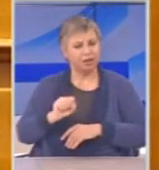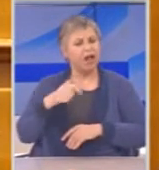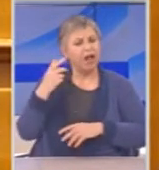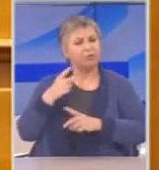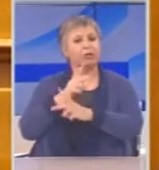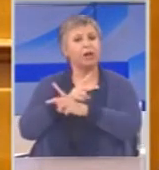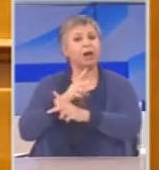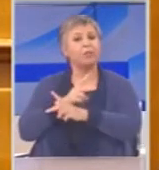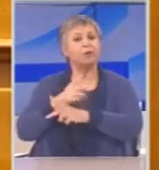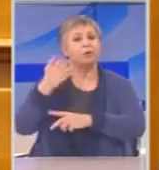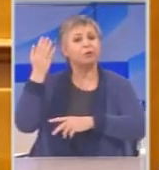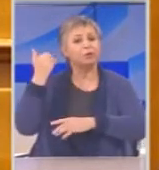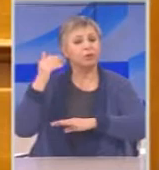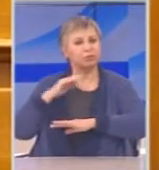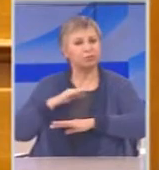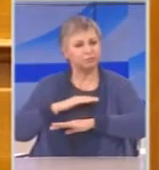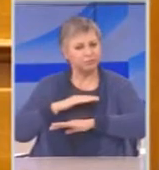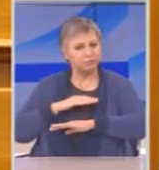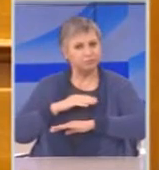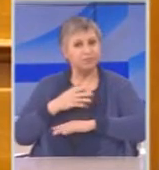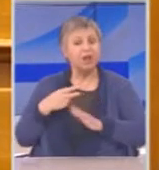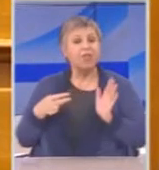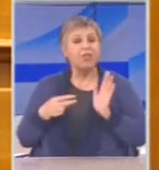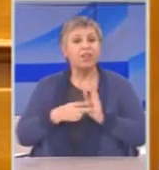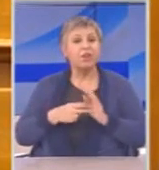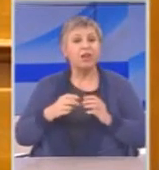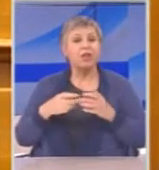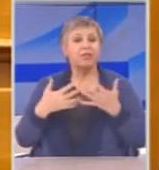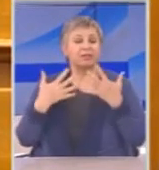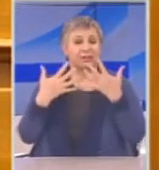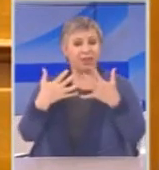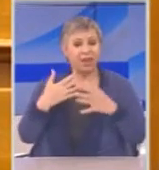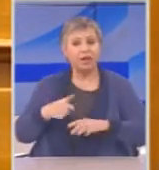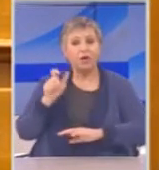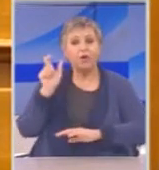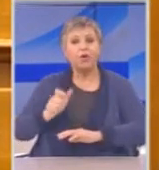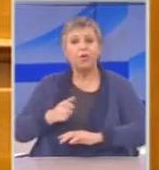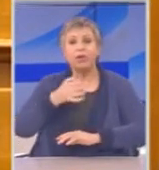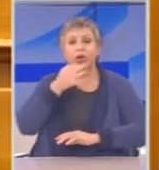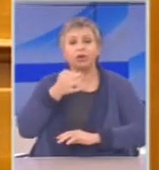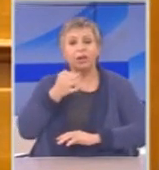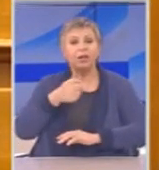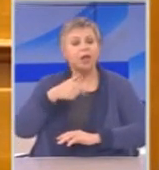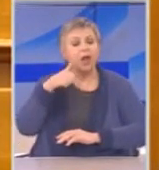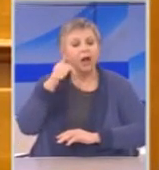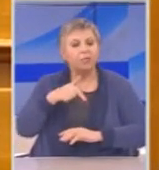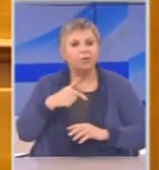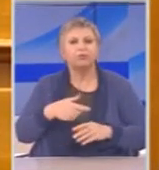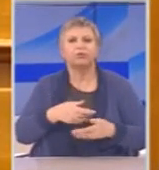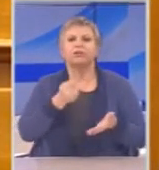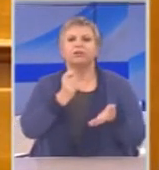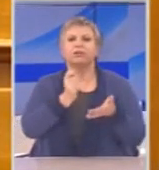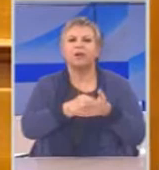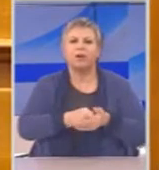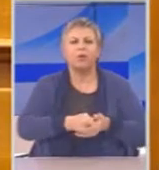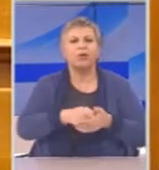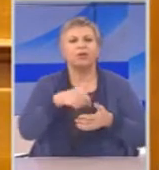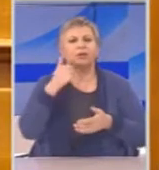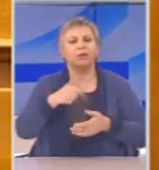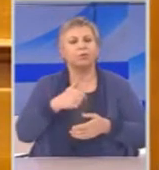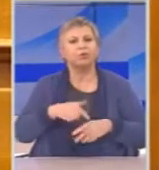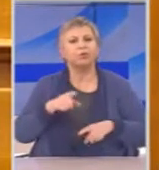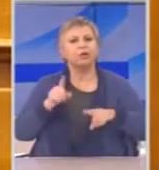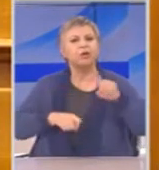το 2010 γύρω από τους αμυντικούς εξοπλισμούς φτιάχτηκαν περιουσίες ενδεχομένως και